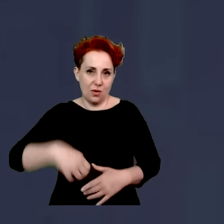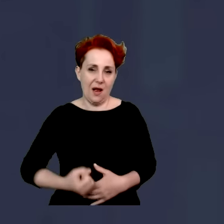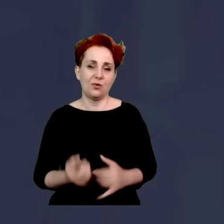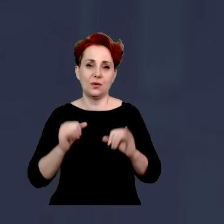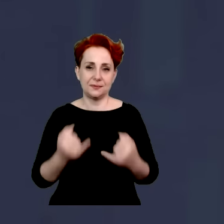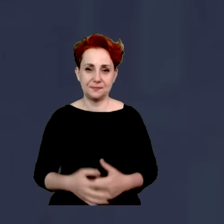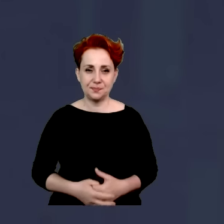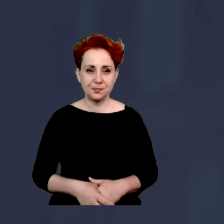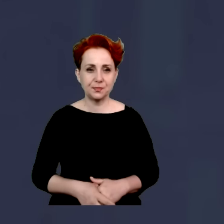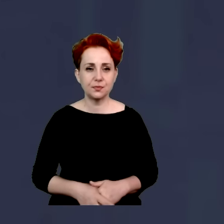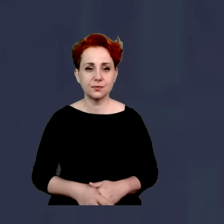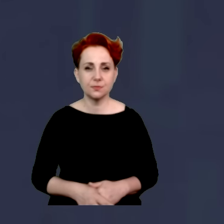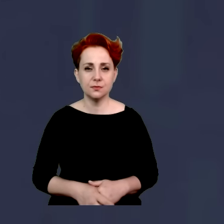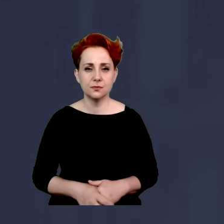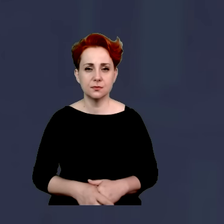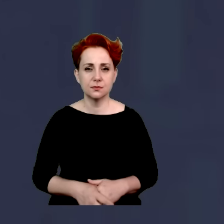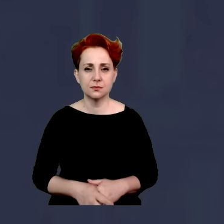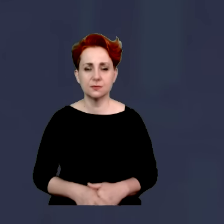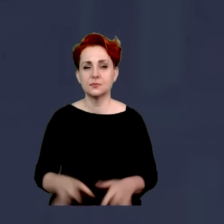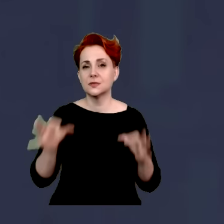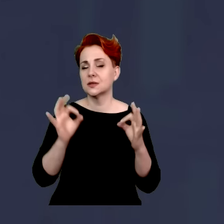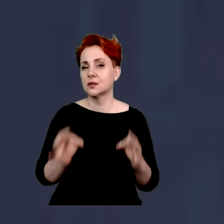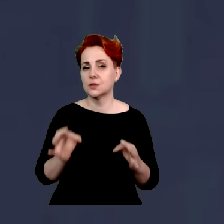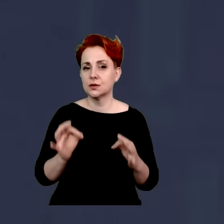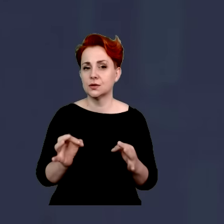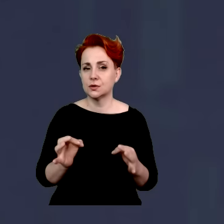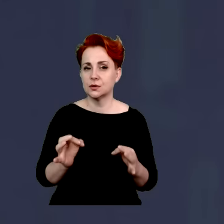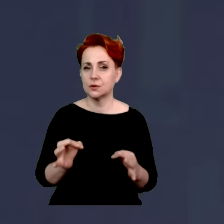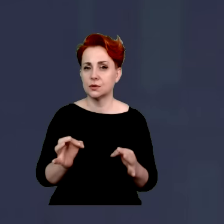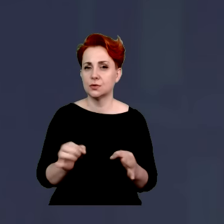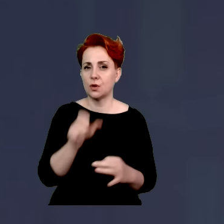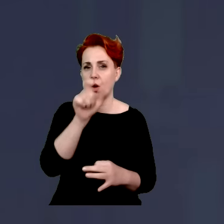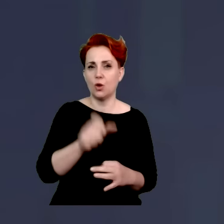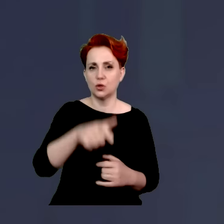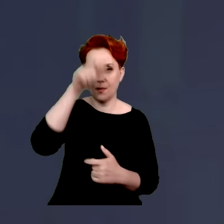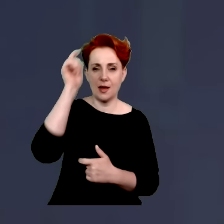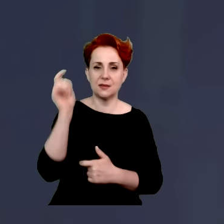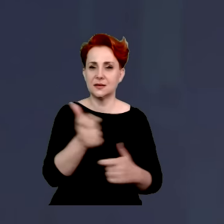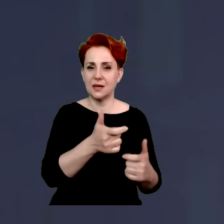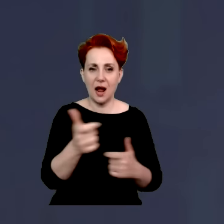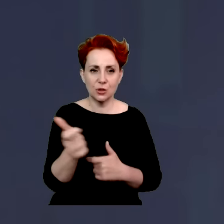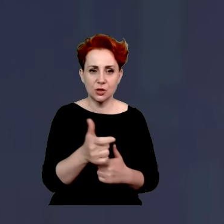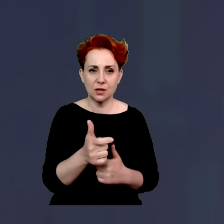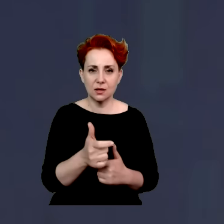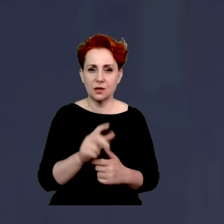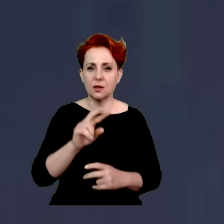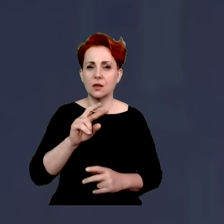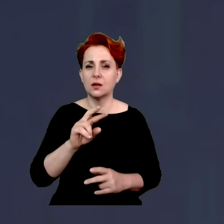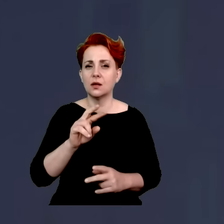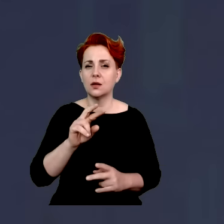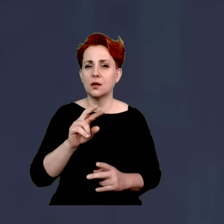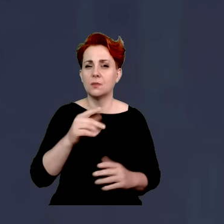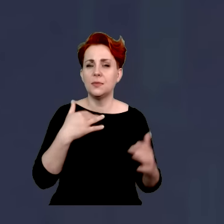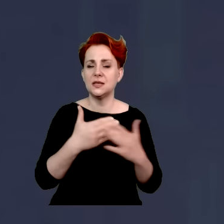właśnie o tym mówię. Dzisiaj na Wolinie podszedł do mnie jeden ze strażaków z wioski pod Wolinem,